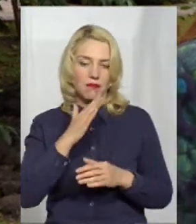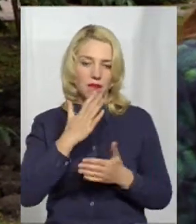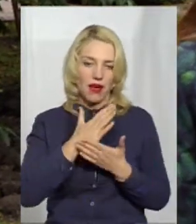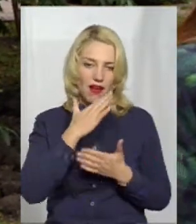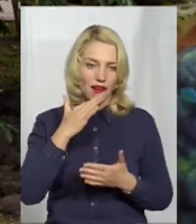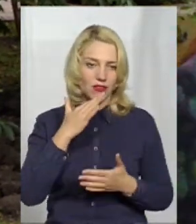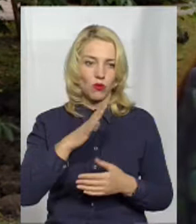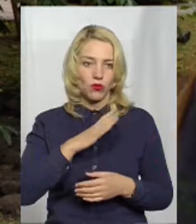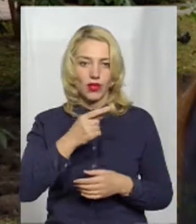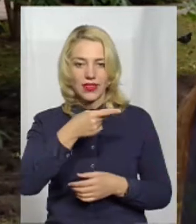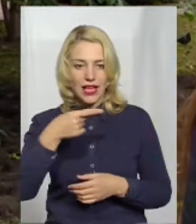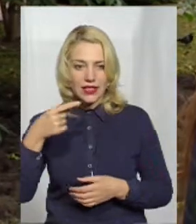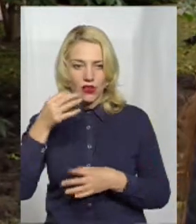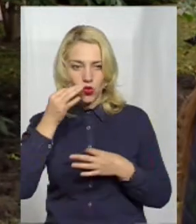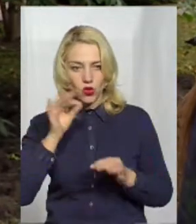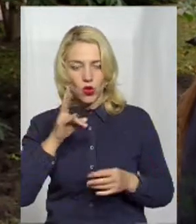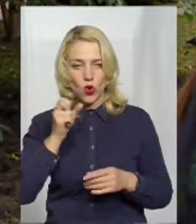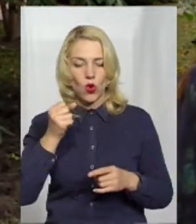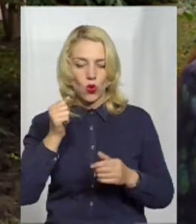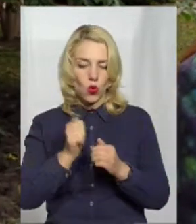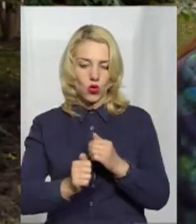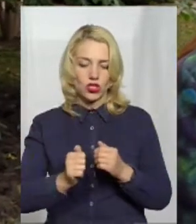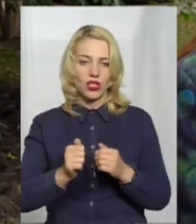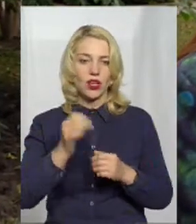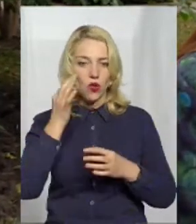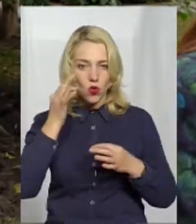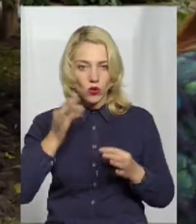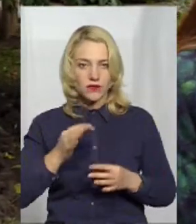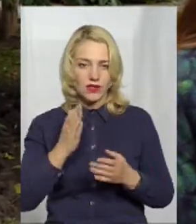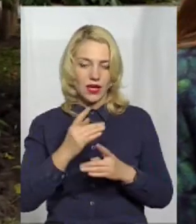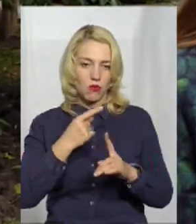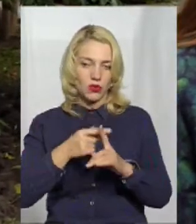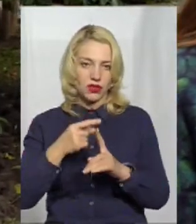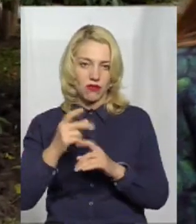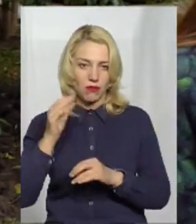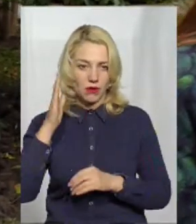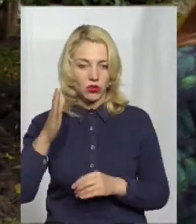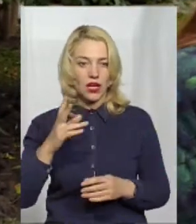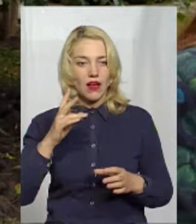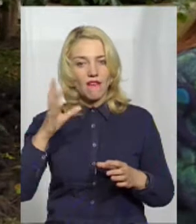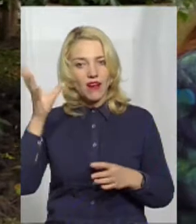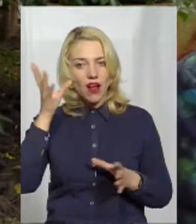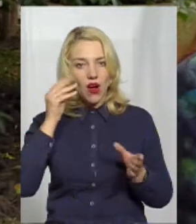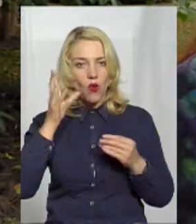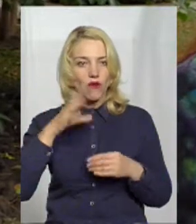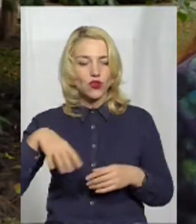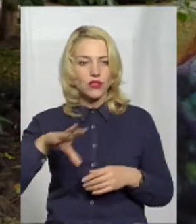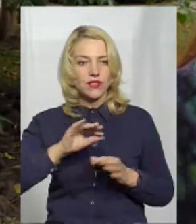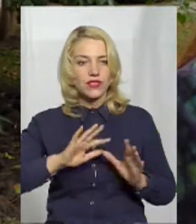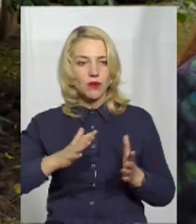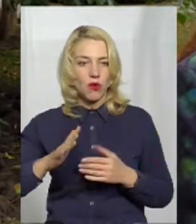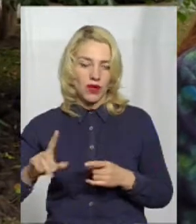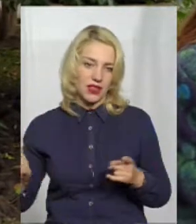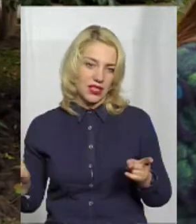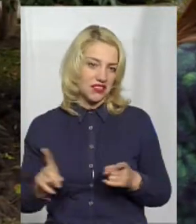досвіду, але кожний досвід є позитивним в майбутньому. Приховуючи всі моменти, які, в